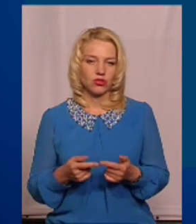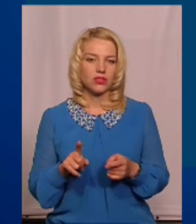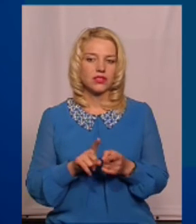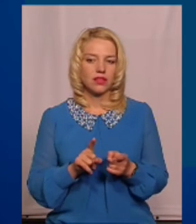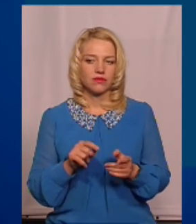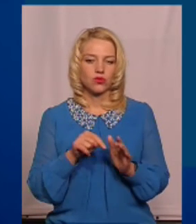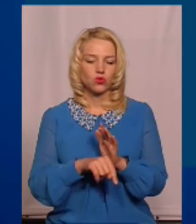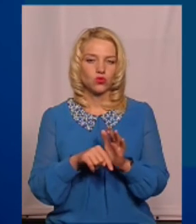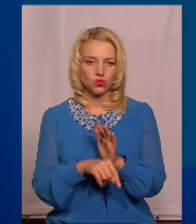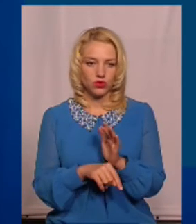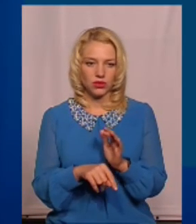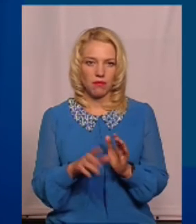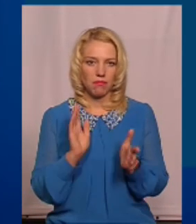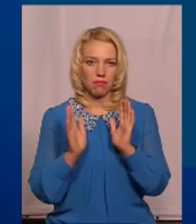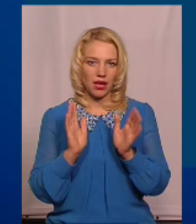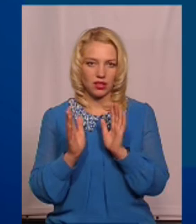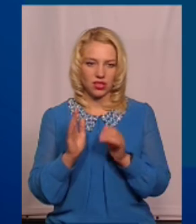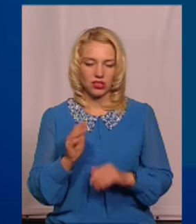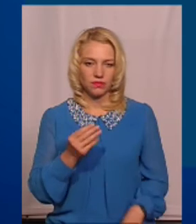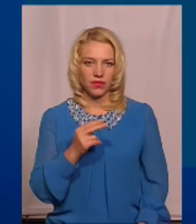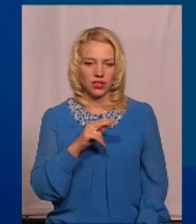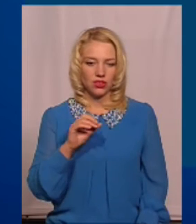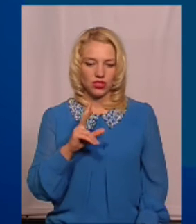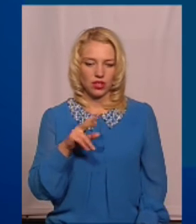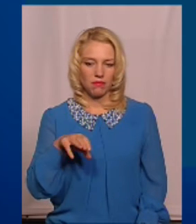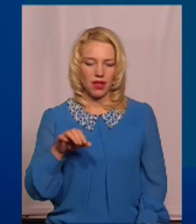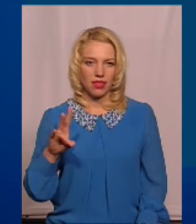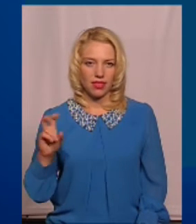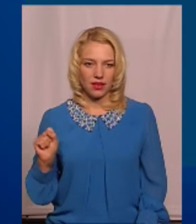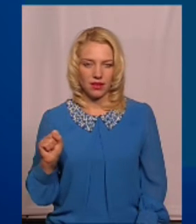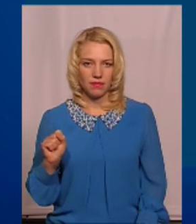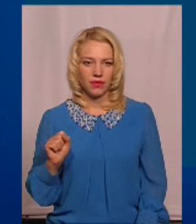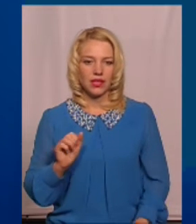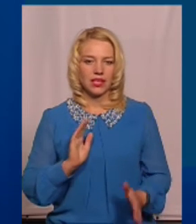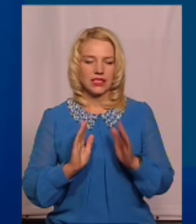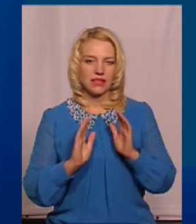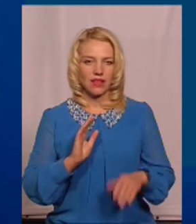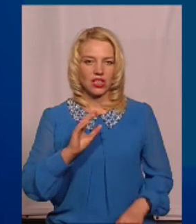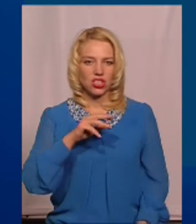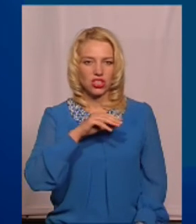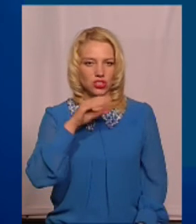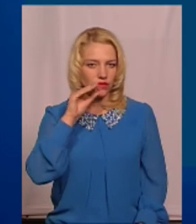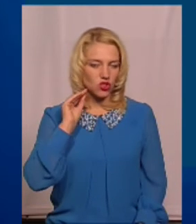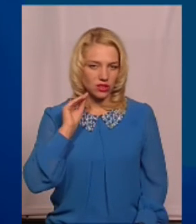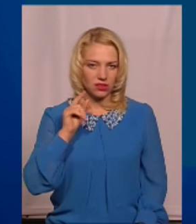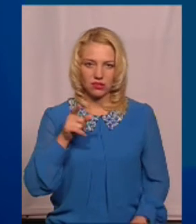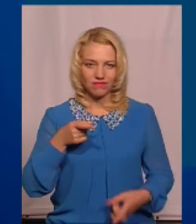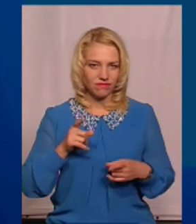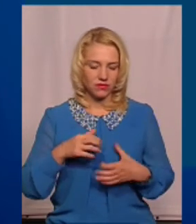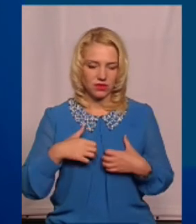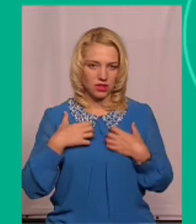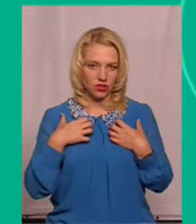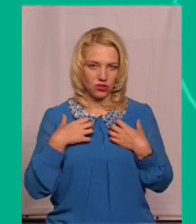стосується паркур імені Чекмана і сквер імені Тараса Шевченка. Там насправді в жасливому стані